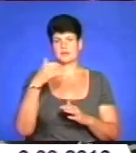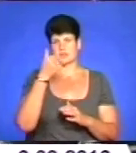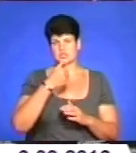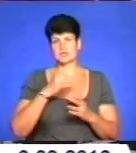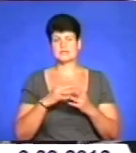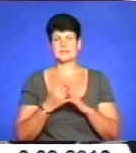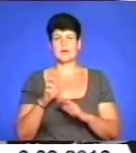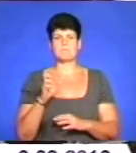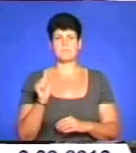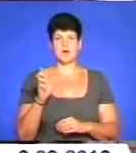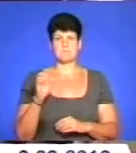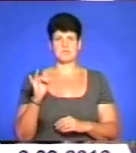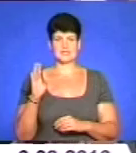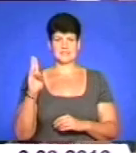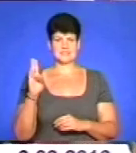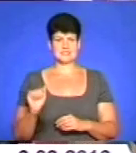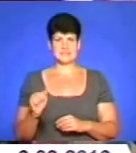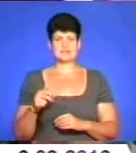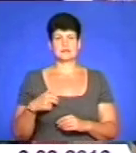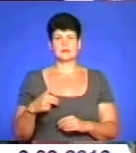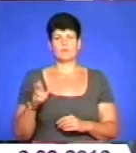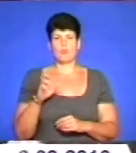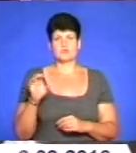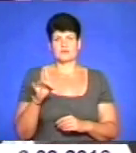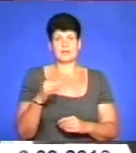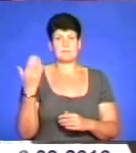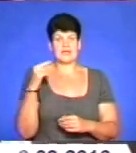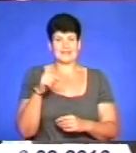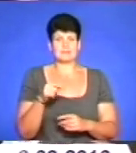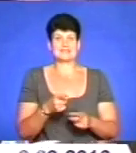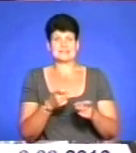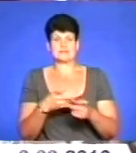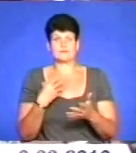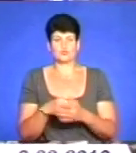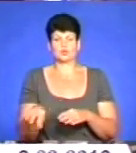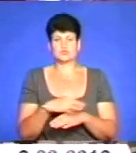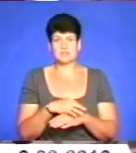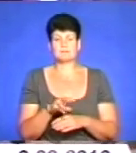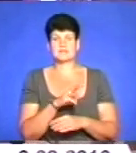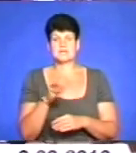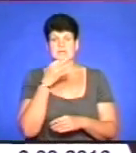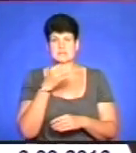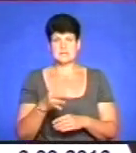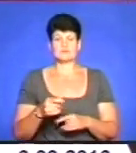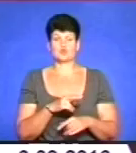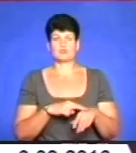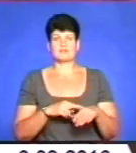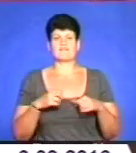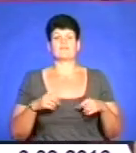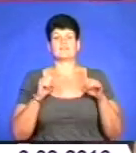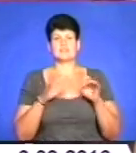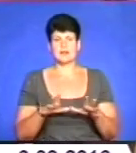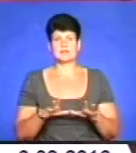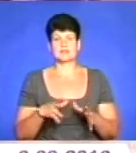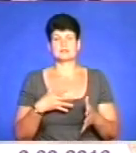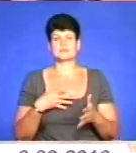Бабинці, який перед цим застрелив свою дружину. Міністр зазначив, що поліцейські віддали за батьківщину найцінніше,